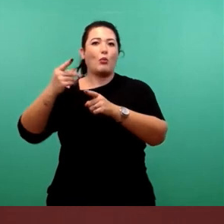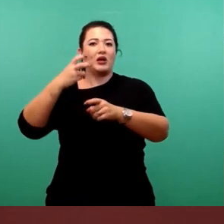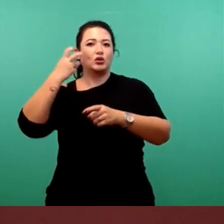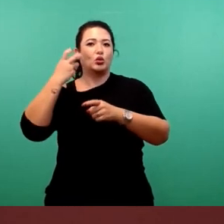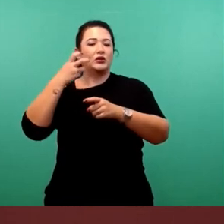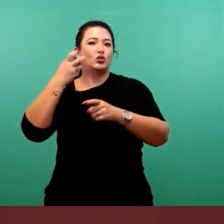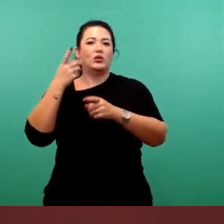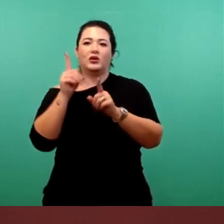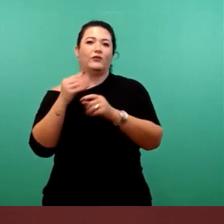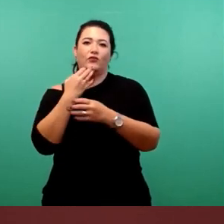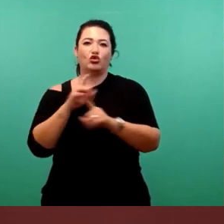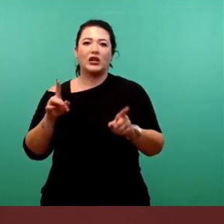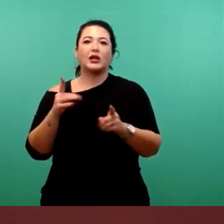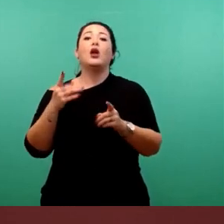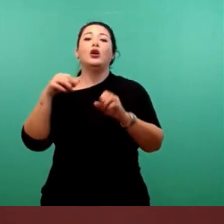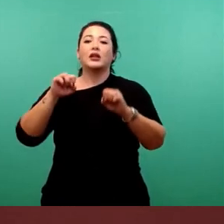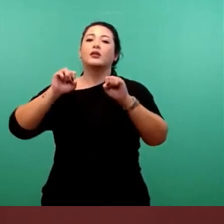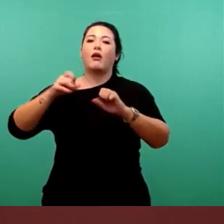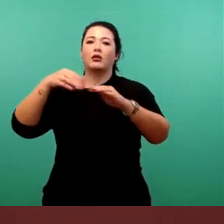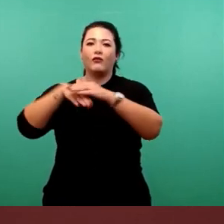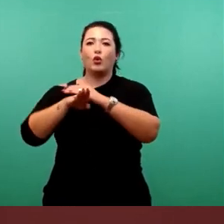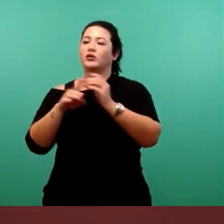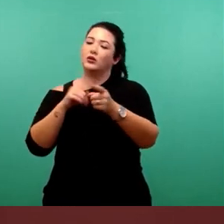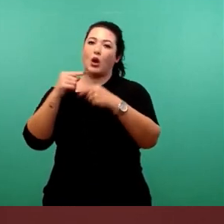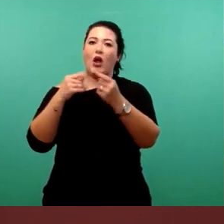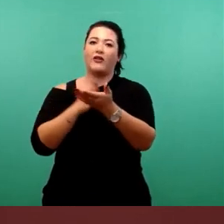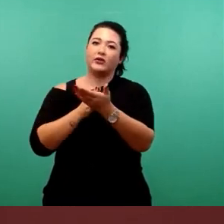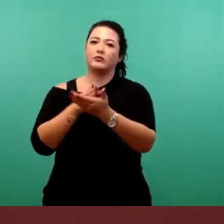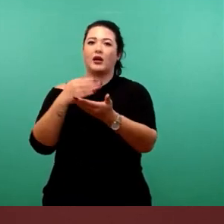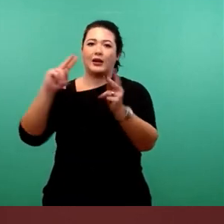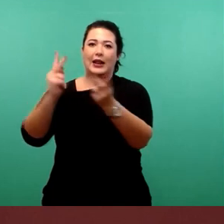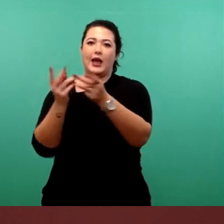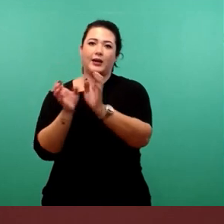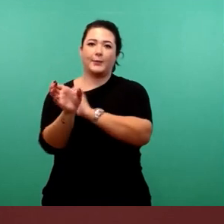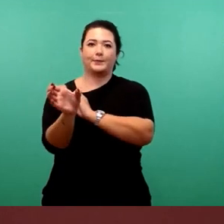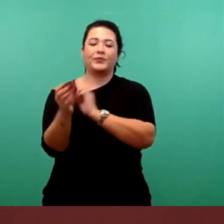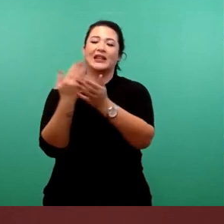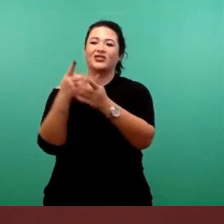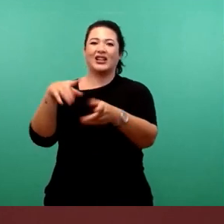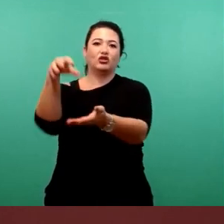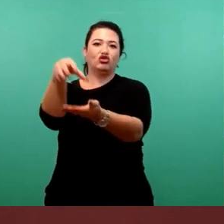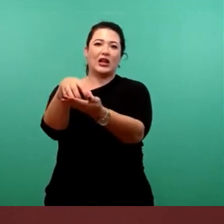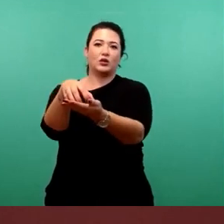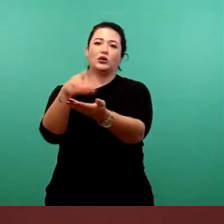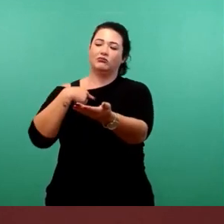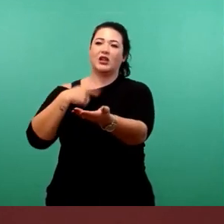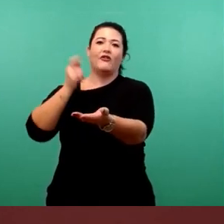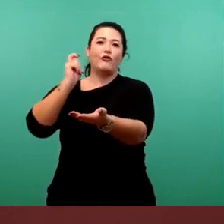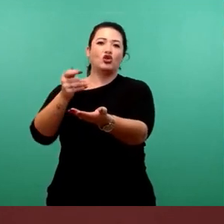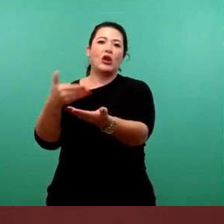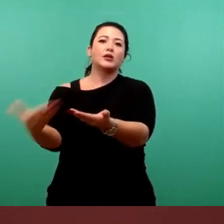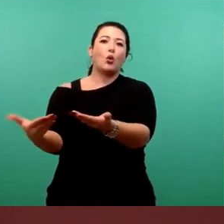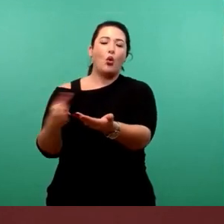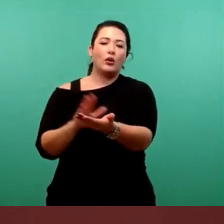ja gerade Geflüchtete auch unterbringen müssen, so nicht möglich ist. Insofern ist das ein Standort, den wir vorschlagen, solange wie die